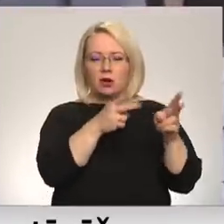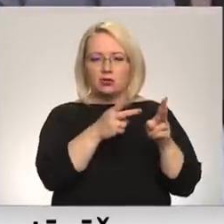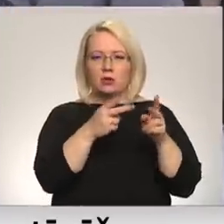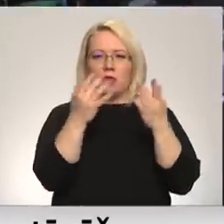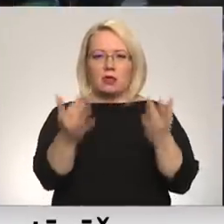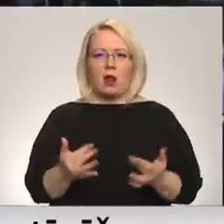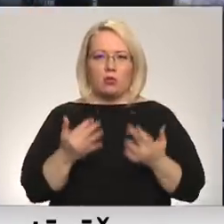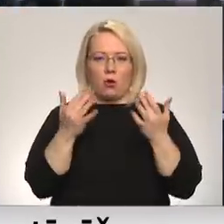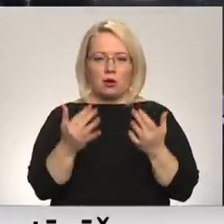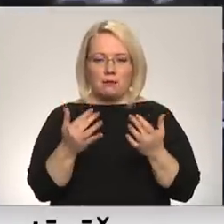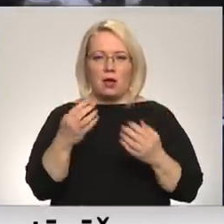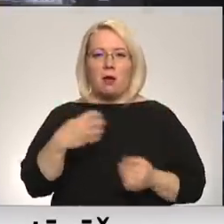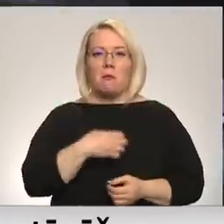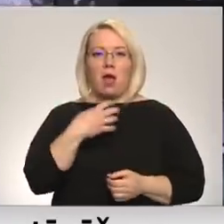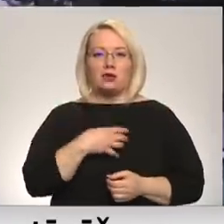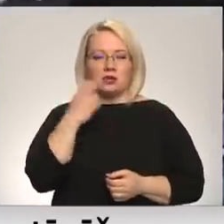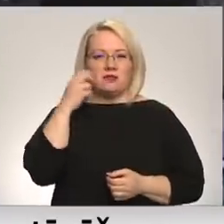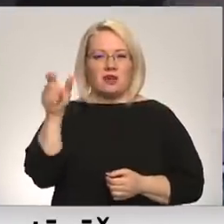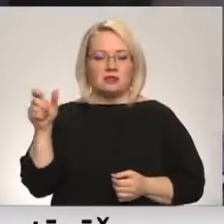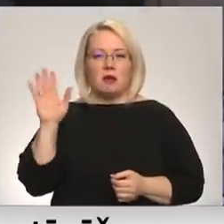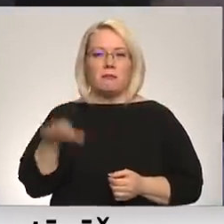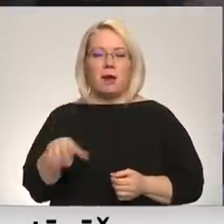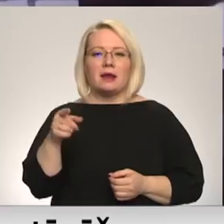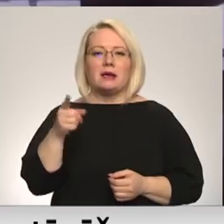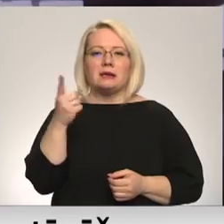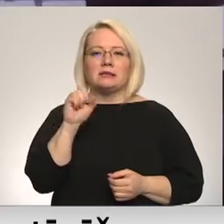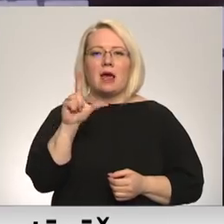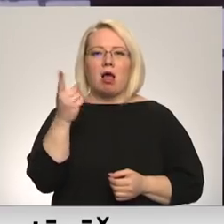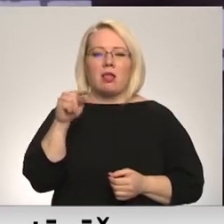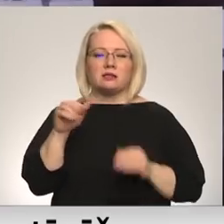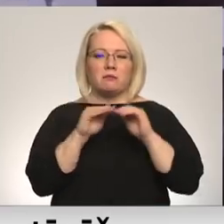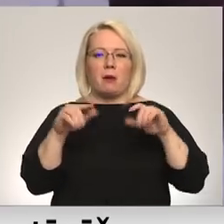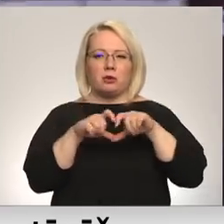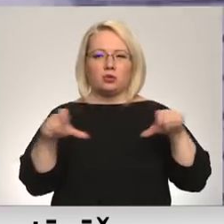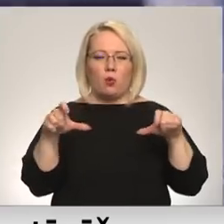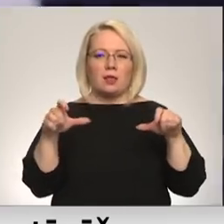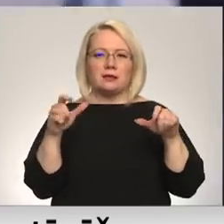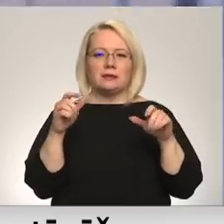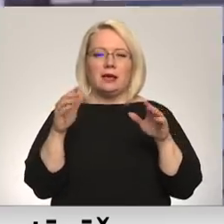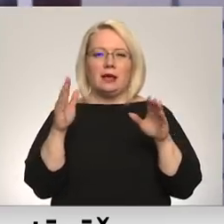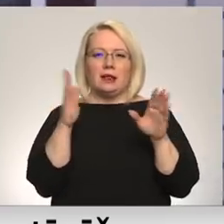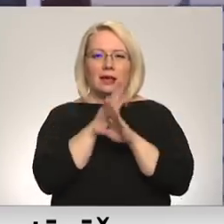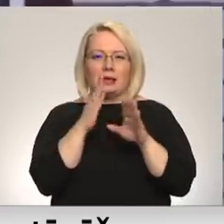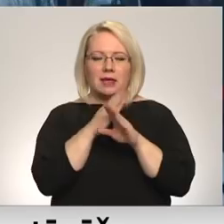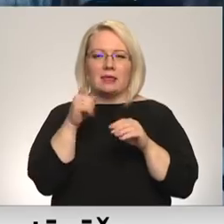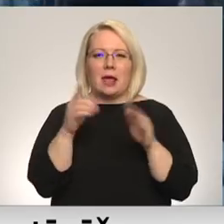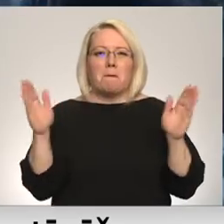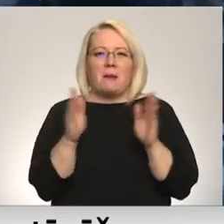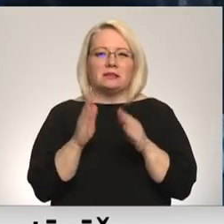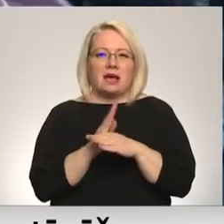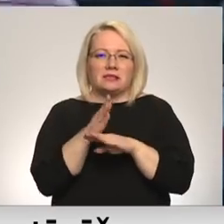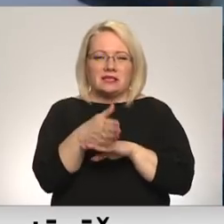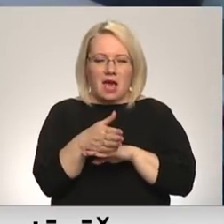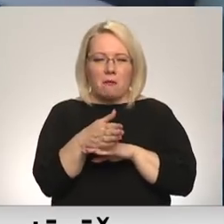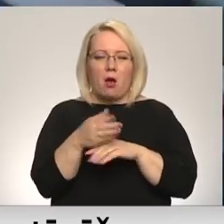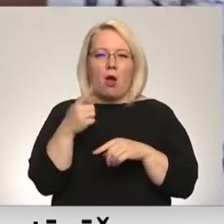traktoriem. Bažas vecākiem šeit ir par salas pamatskolas likteni. Tā atrodas smelteros nelielā ciemā nepilnas